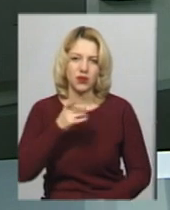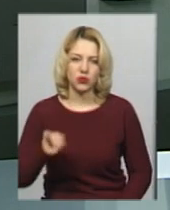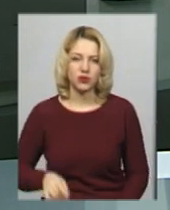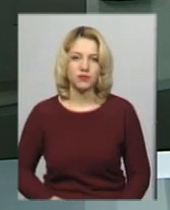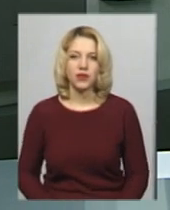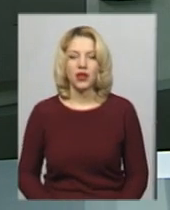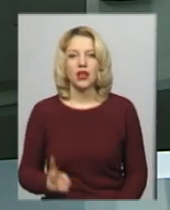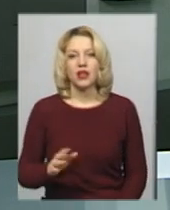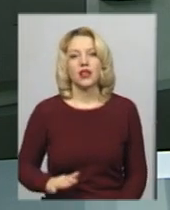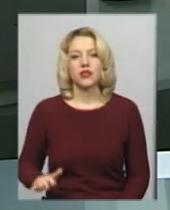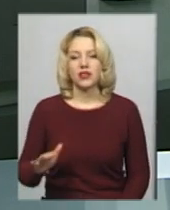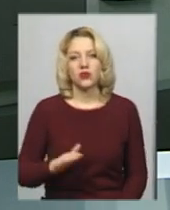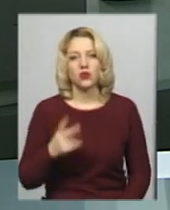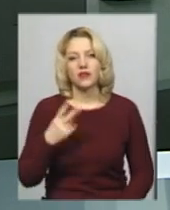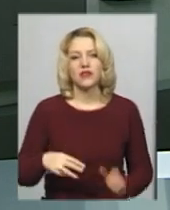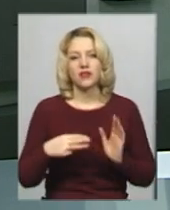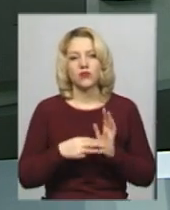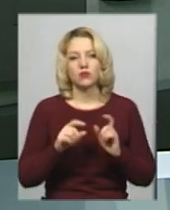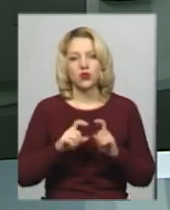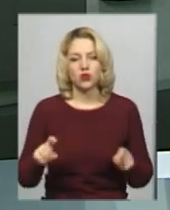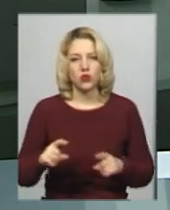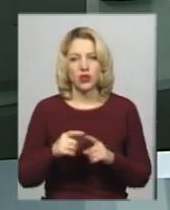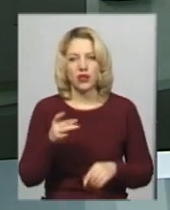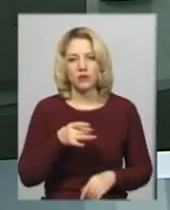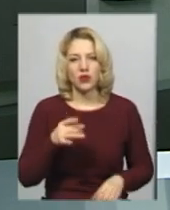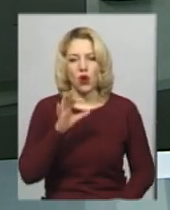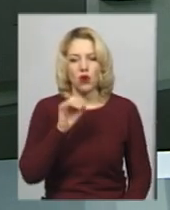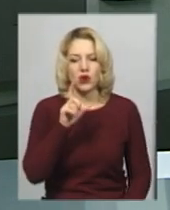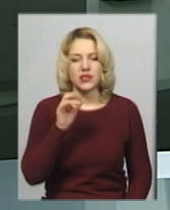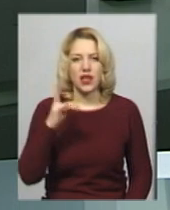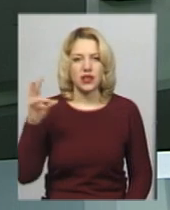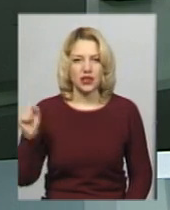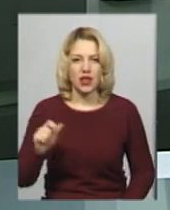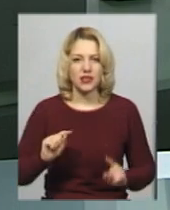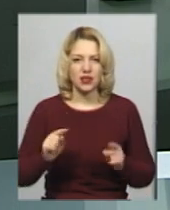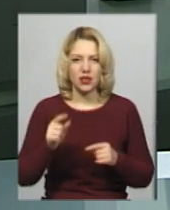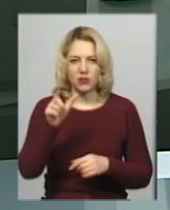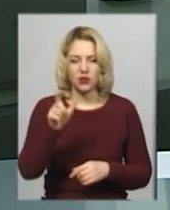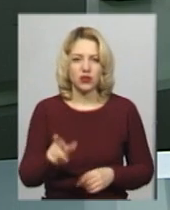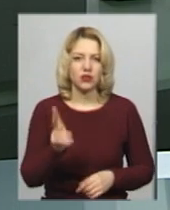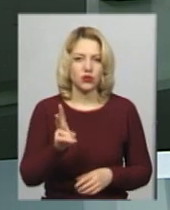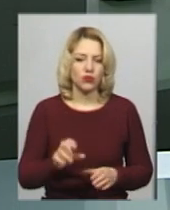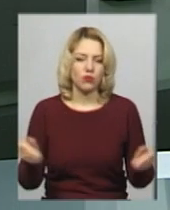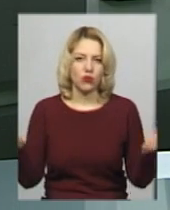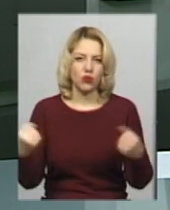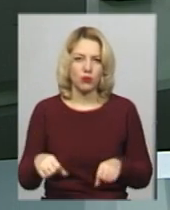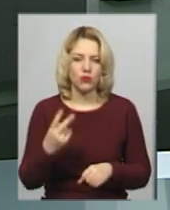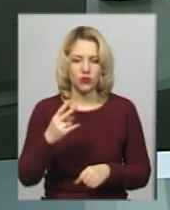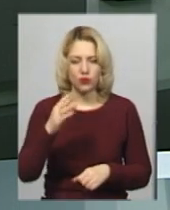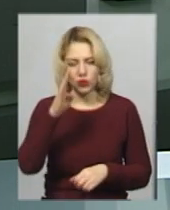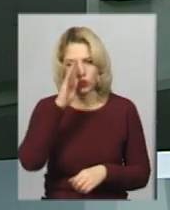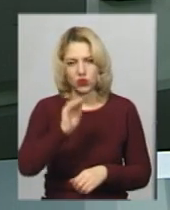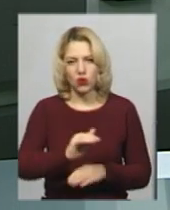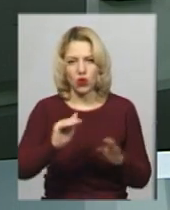На території 28-ї школи в мікрорайоні Озерна в Хмельницькому затримали чоловіка, який пограбував двох школярів.